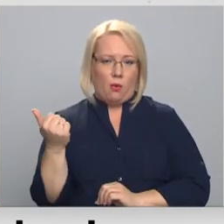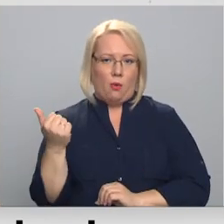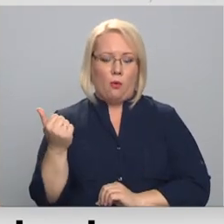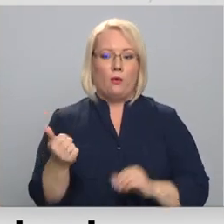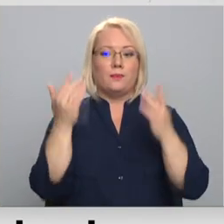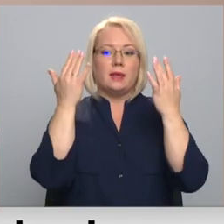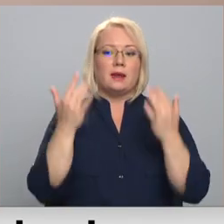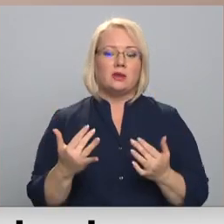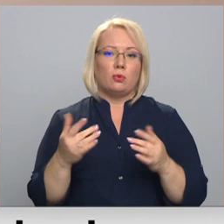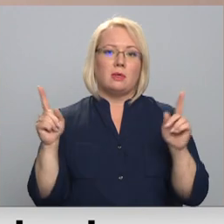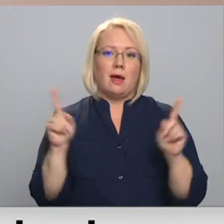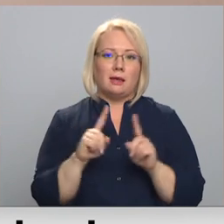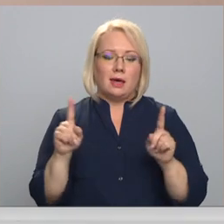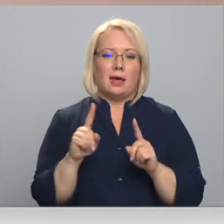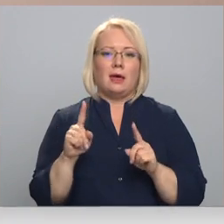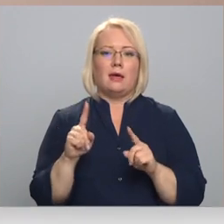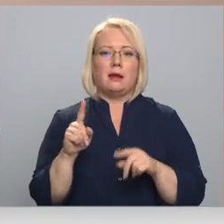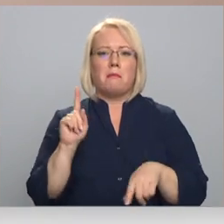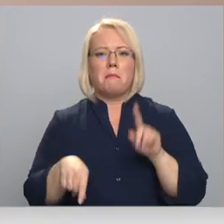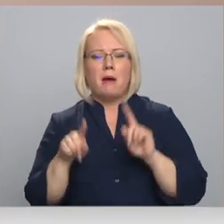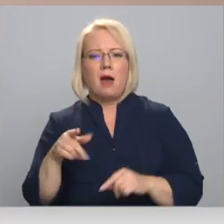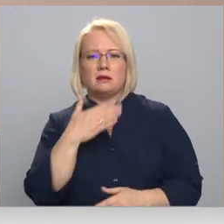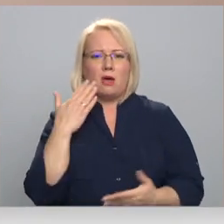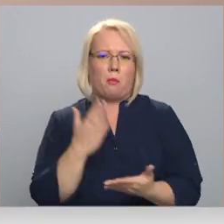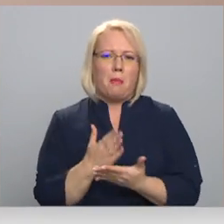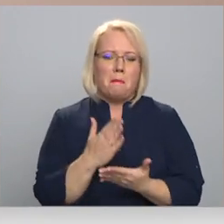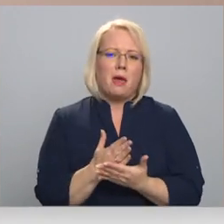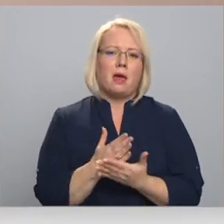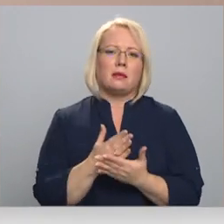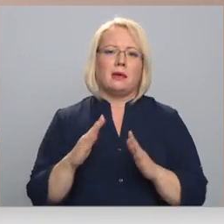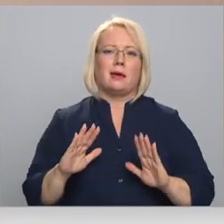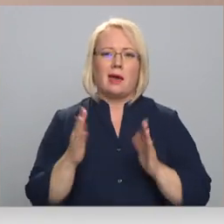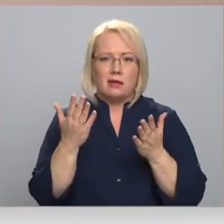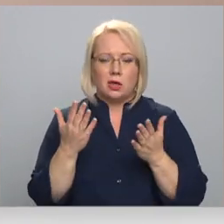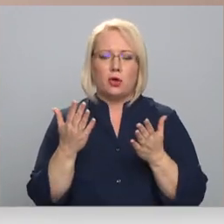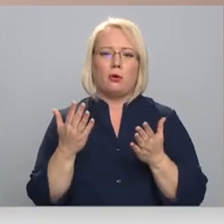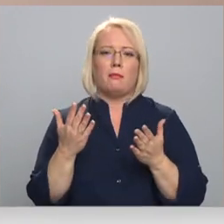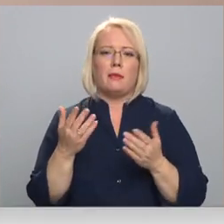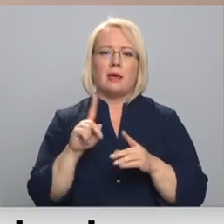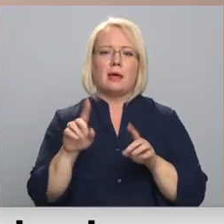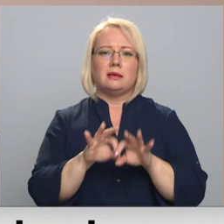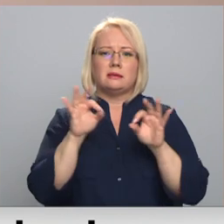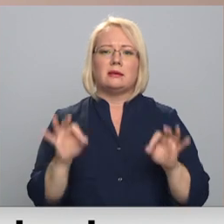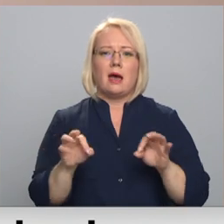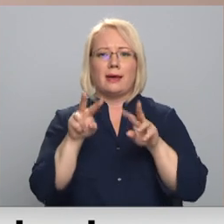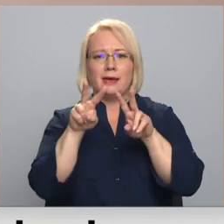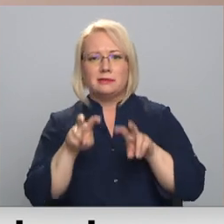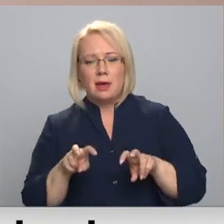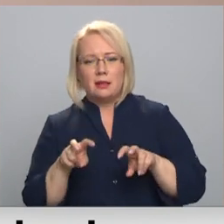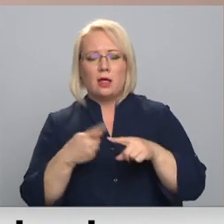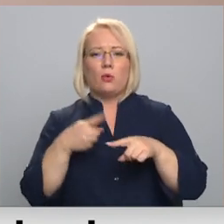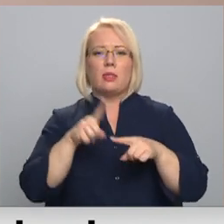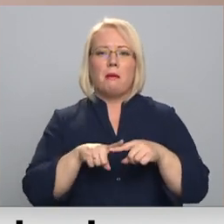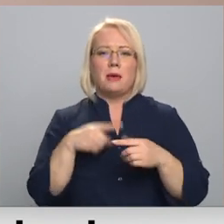šobrīd ir pāris nepabeigtas gadījumi, kas ir sākt izmeklēt, tāpēc